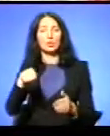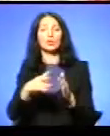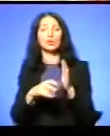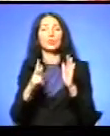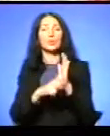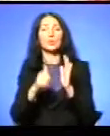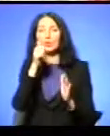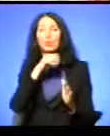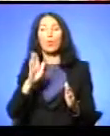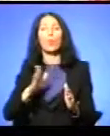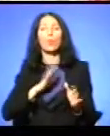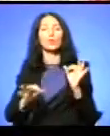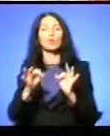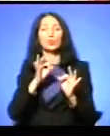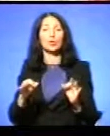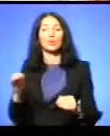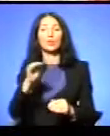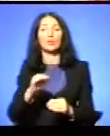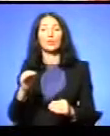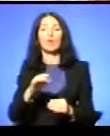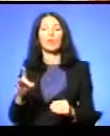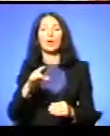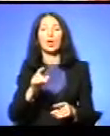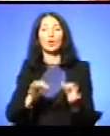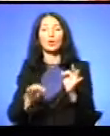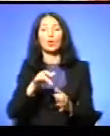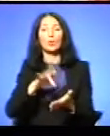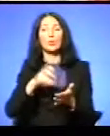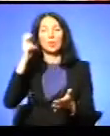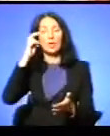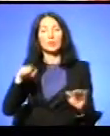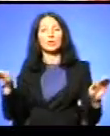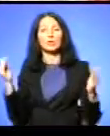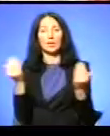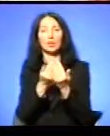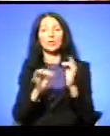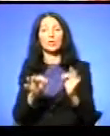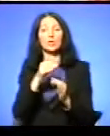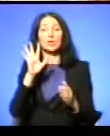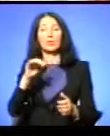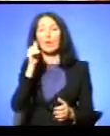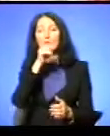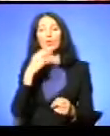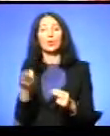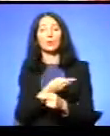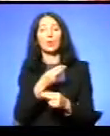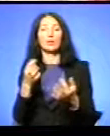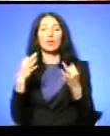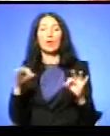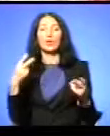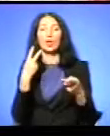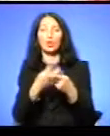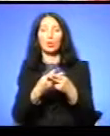року був засудженим жовтневим райсудом міста Києва на закритому засіданні до п'яти років позбавлення волі в таборі суворого